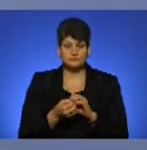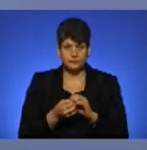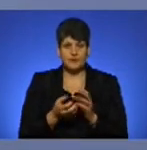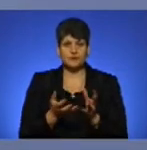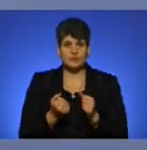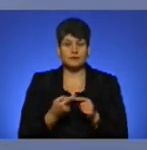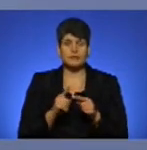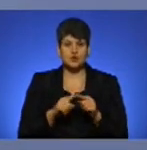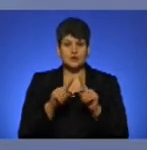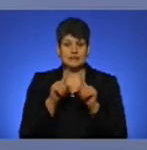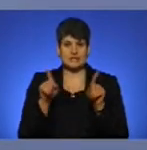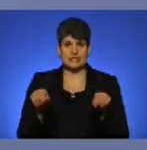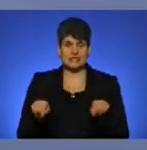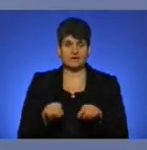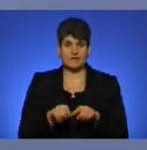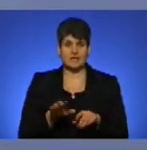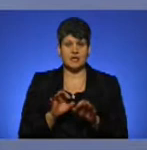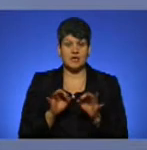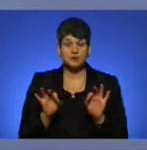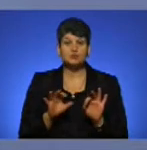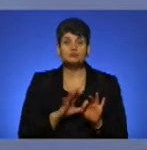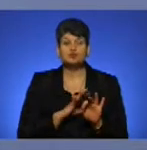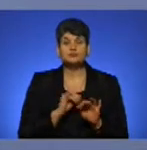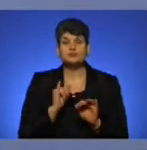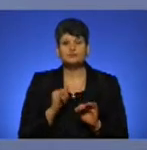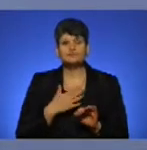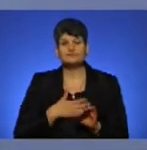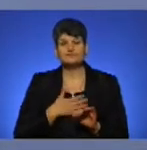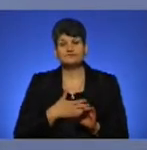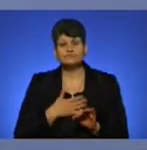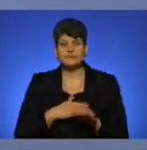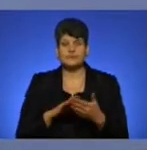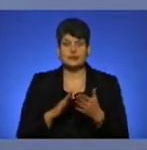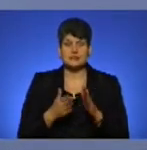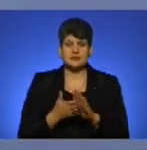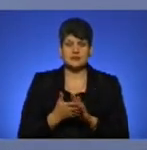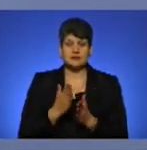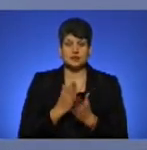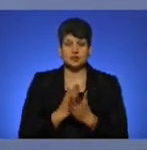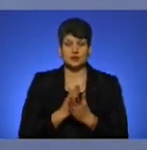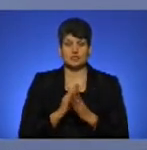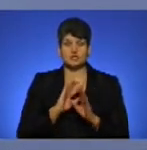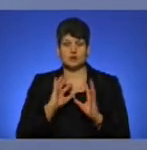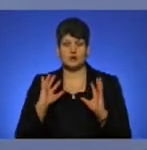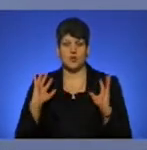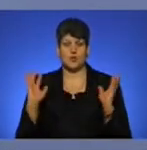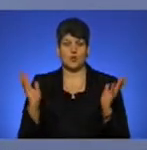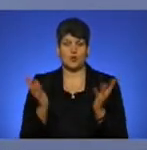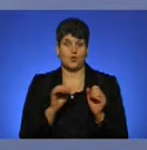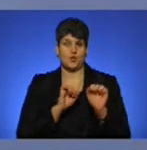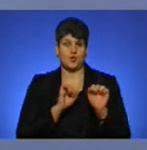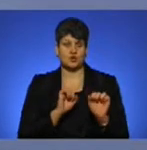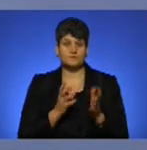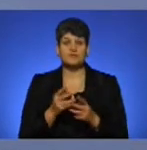даного сертифікату було незадовільний стан існуючої периметрової огорожі. У 2018